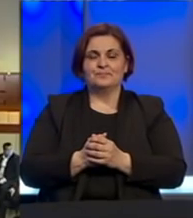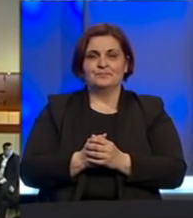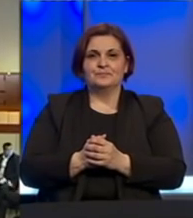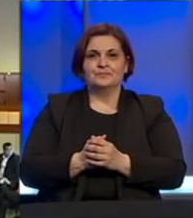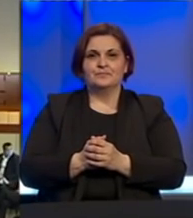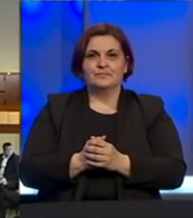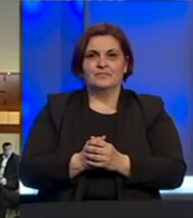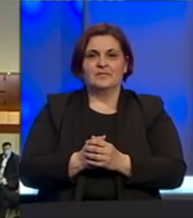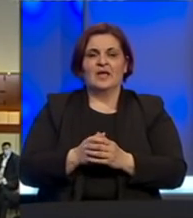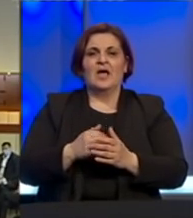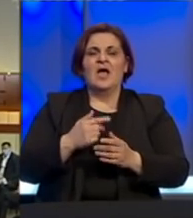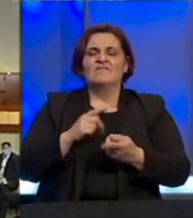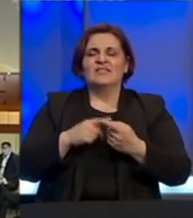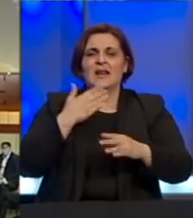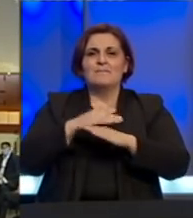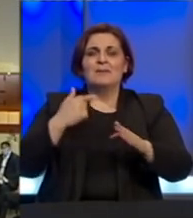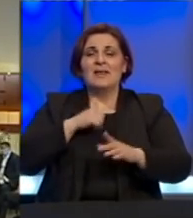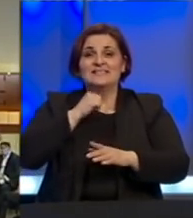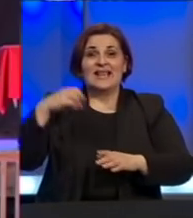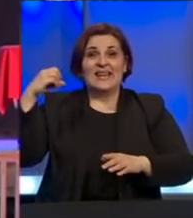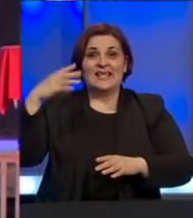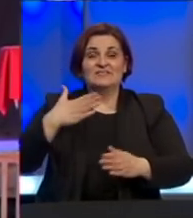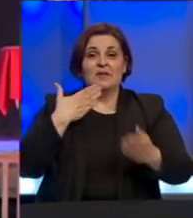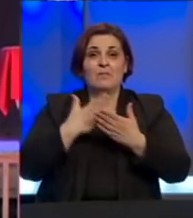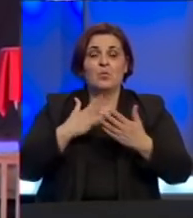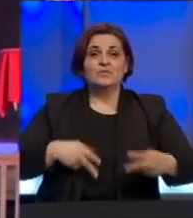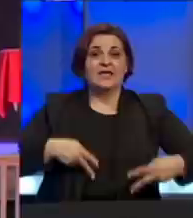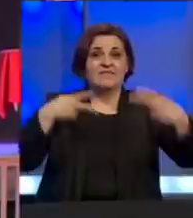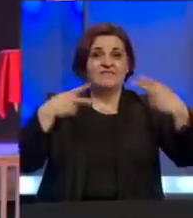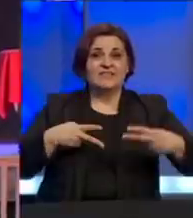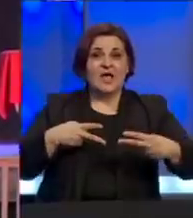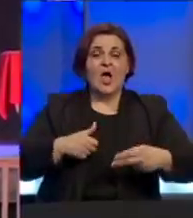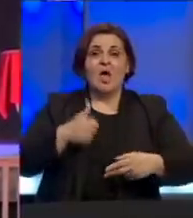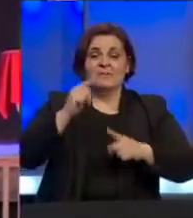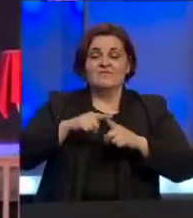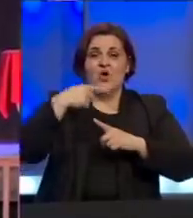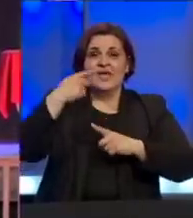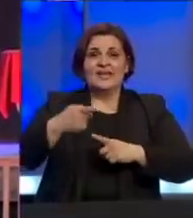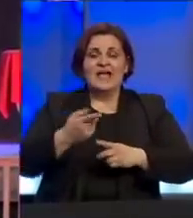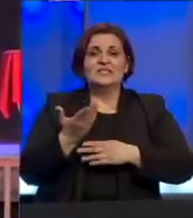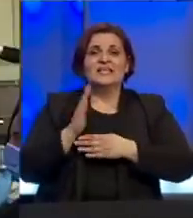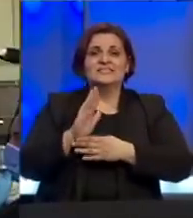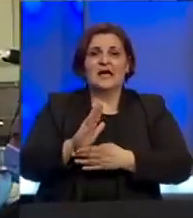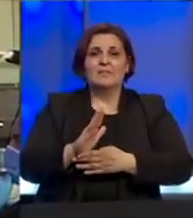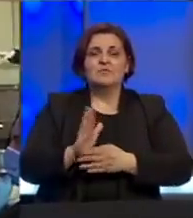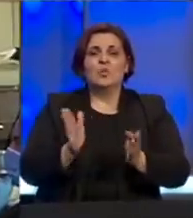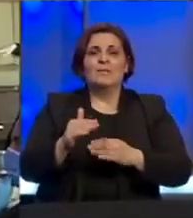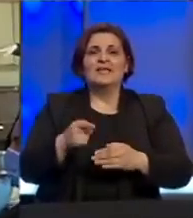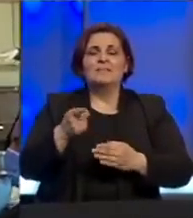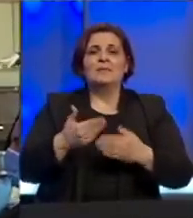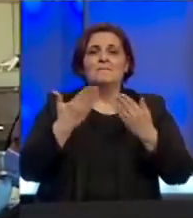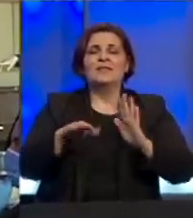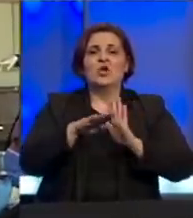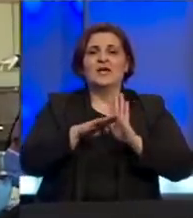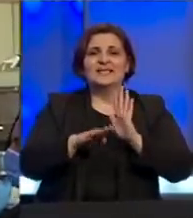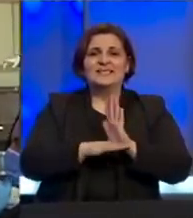Sad kad Federalni parlament ima zeleno svjetlo da sjednice održava online, na prvoj narednoj pred zastupnicima će se u paketu naći prijedlog